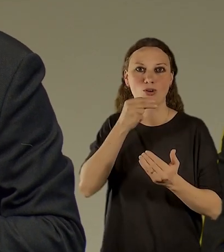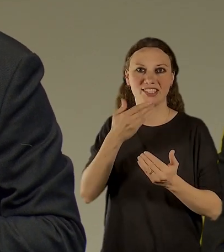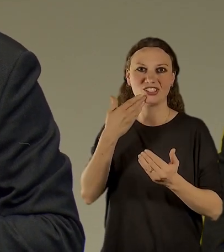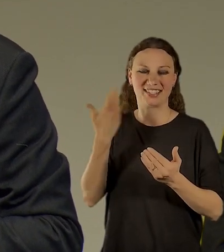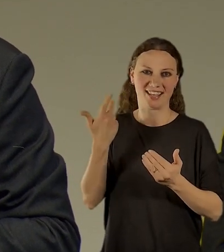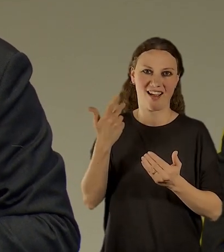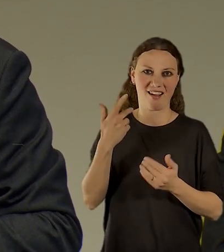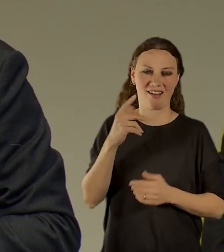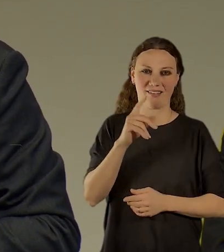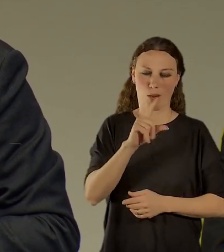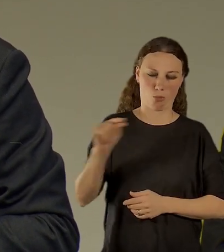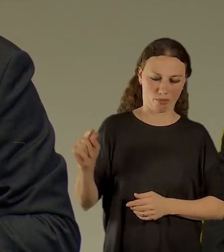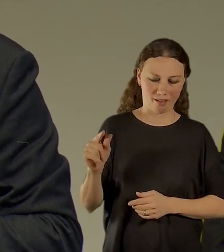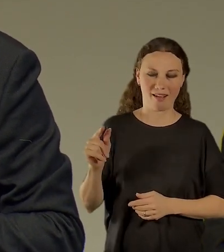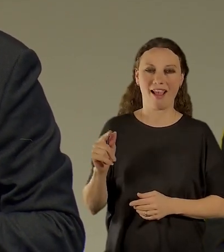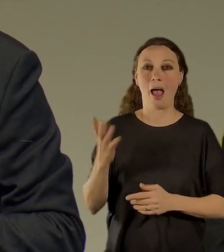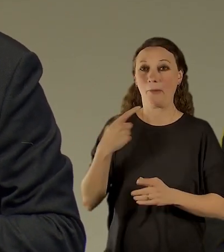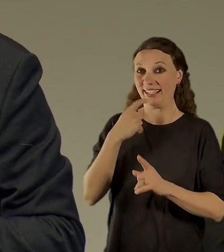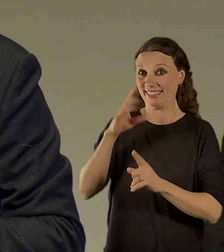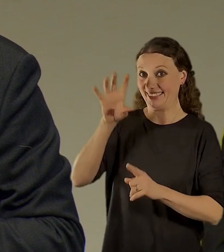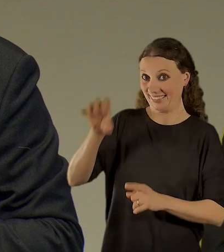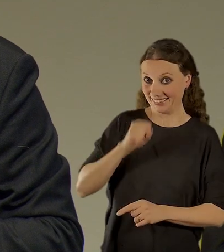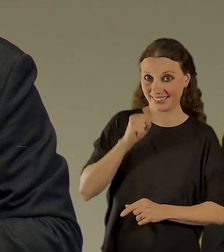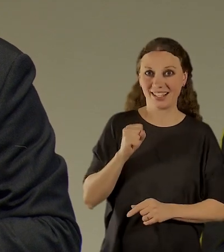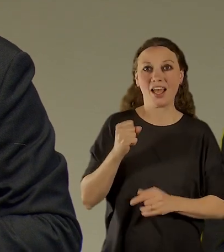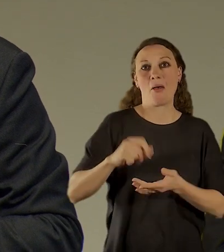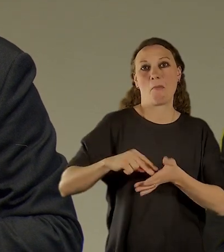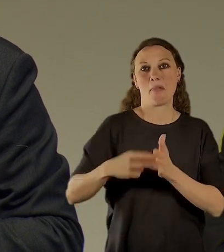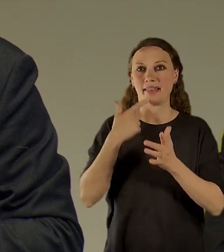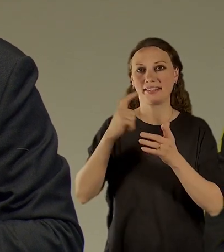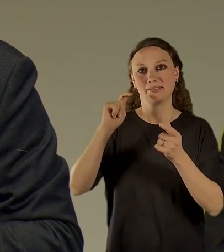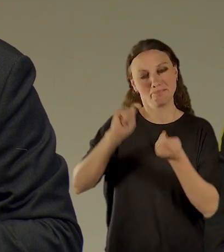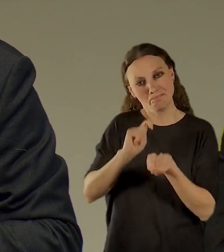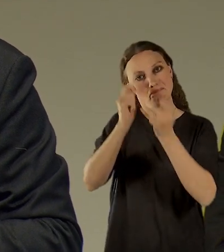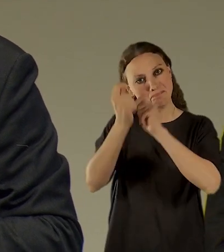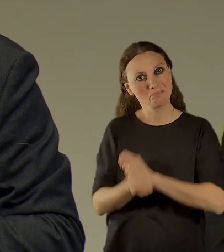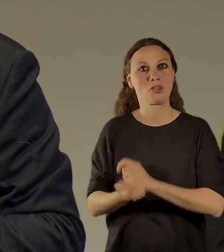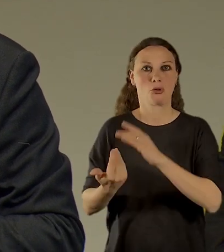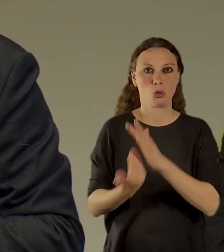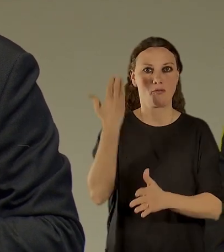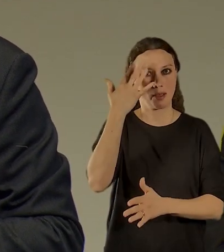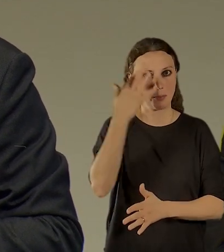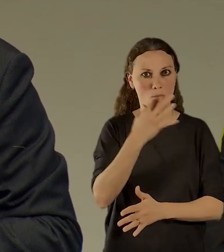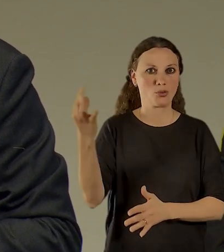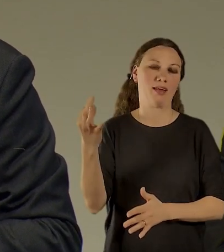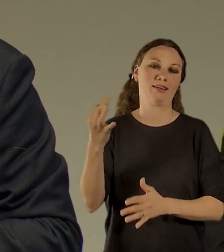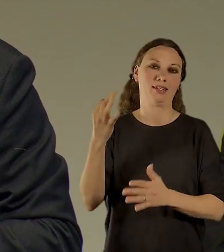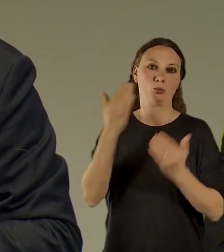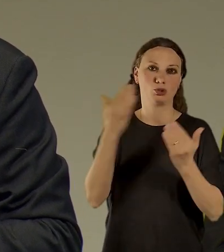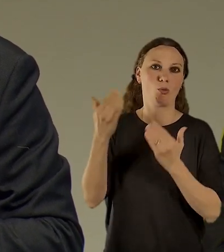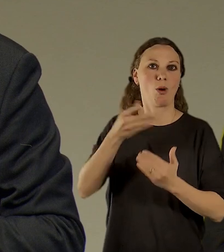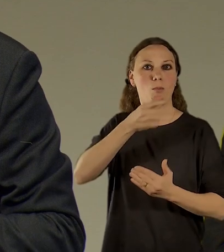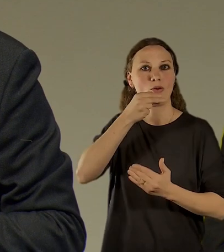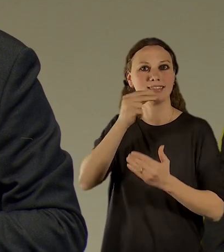Karlově, s tím, že jako plán byl, že by se udělalo nějaké nové moderní muzeum, policie, odpovídající vlastně 21.